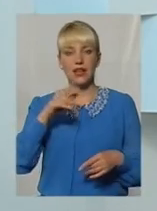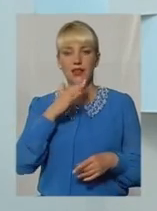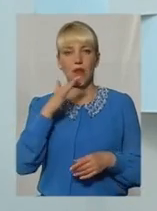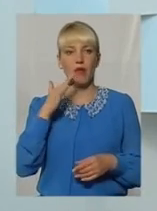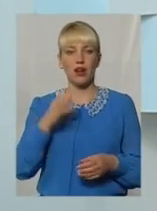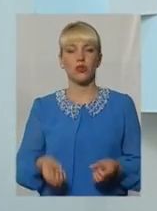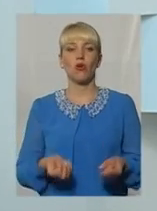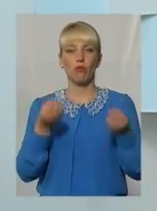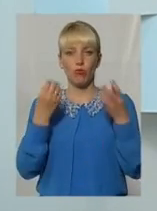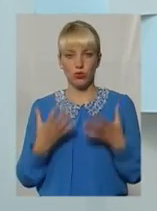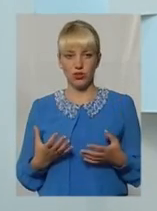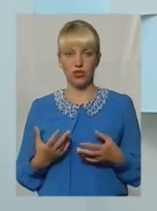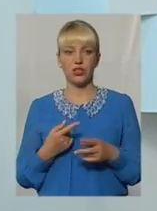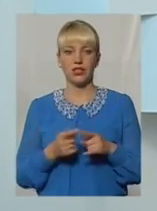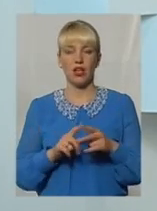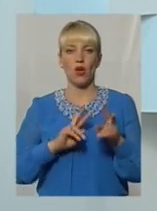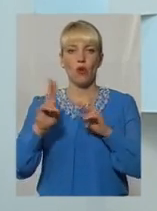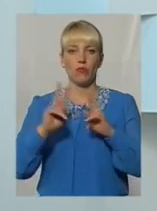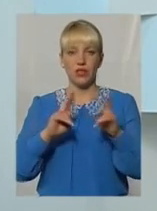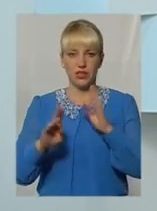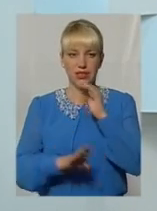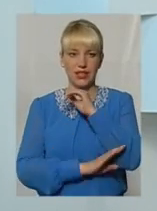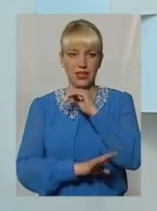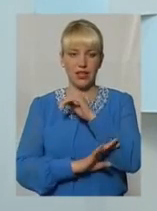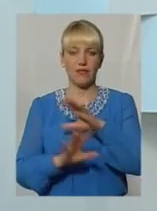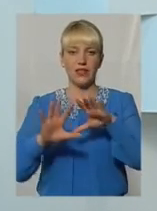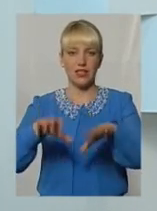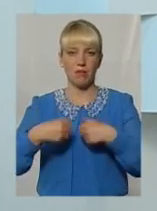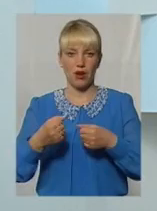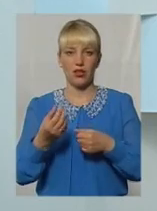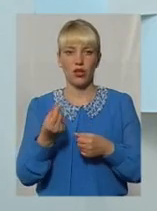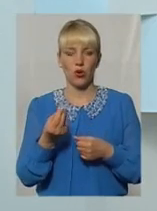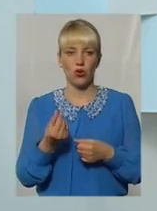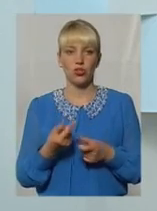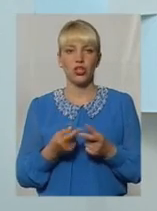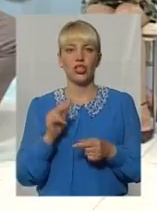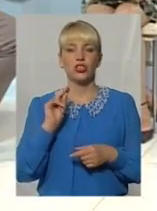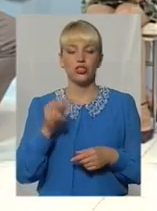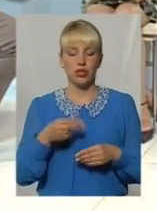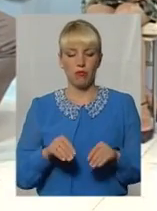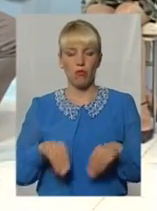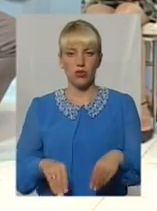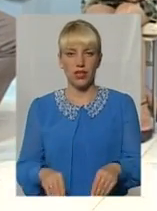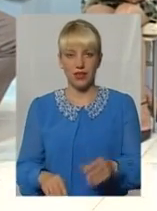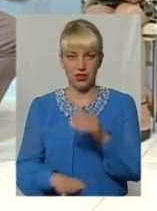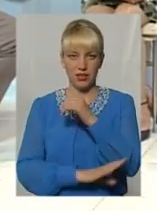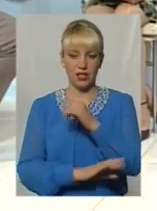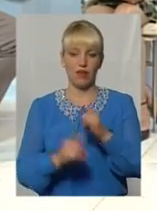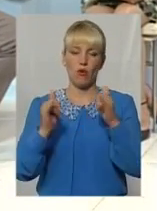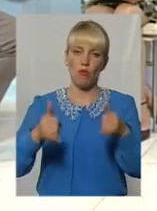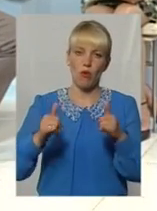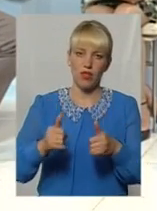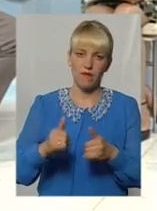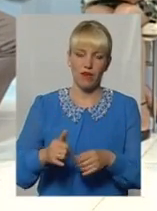обрізати дерево і забрати ці гроші, ніж посадити дерево, поливати, доглядати,